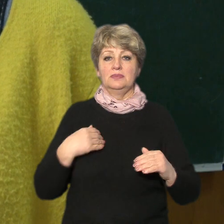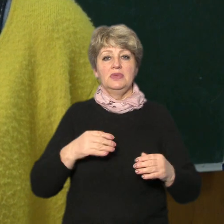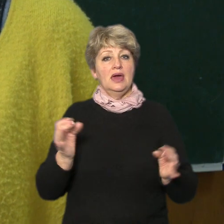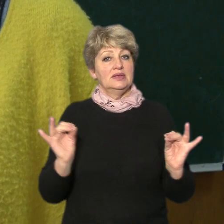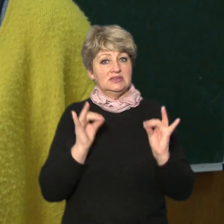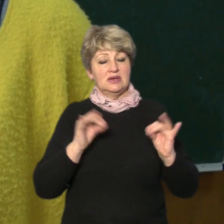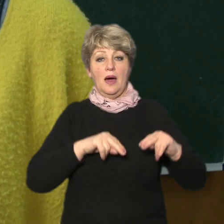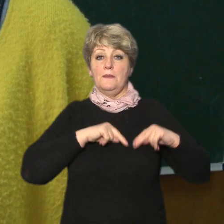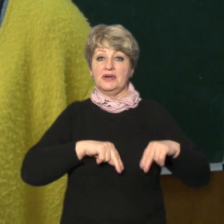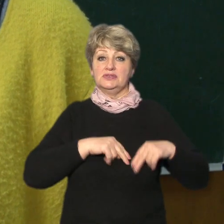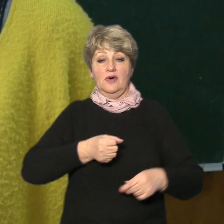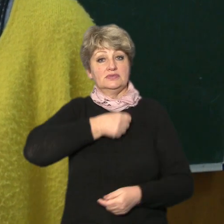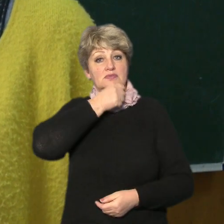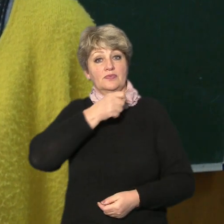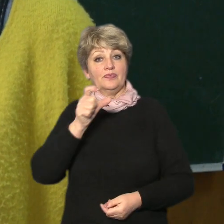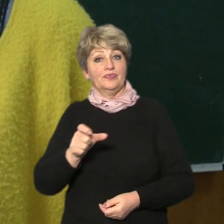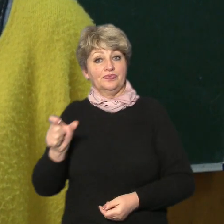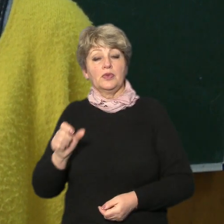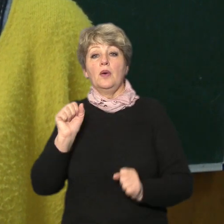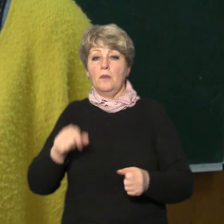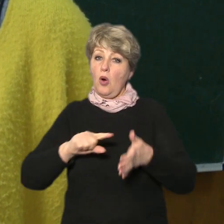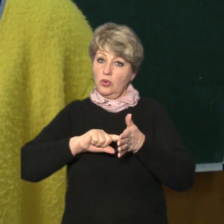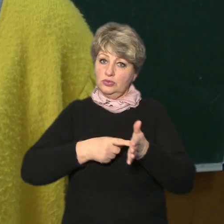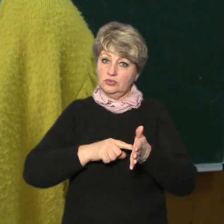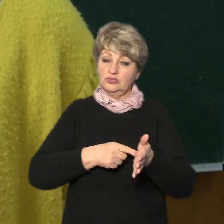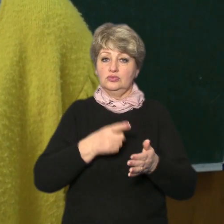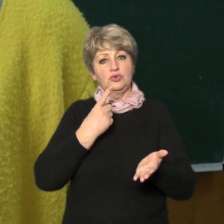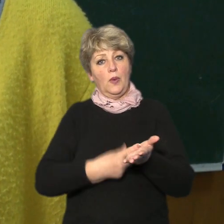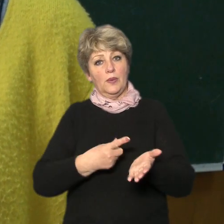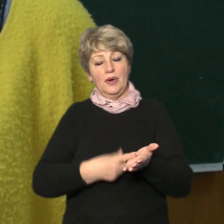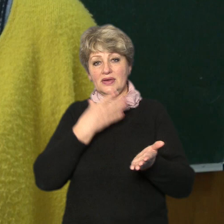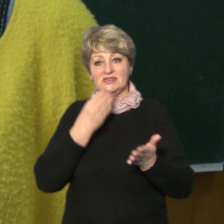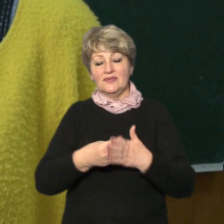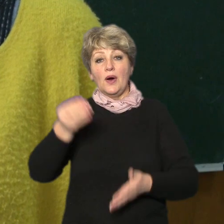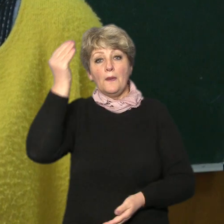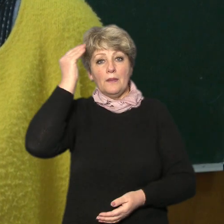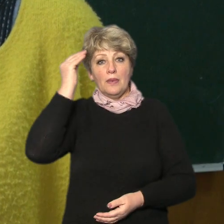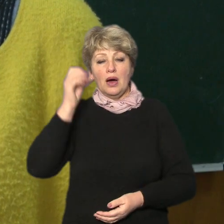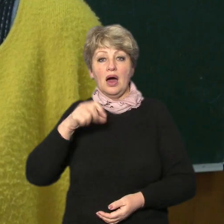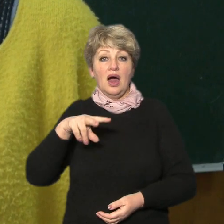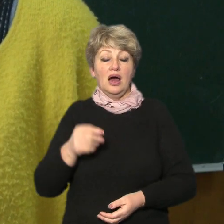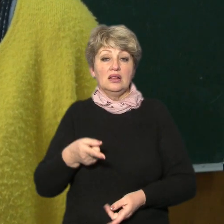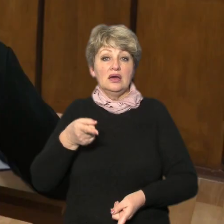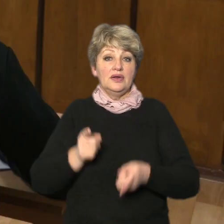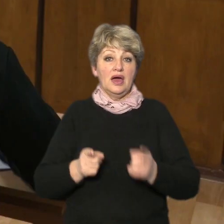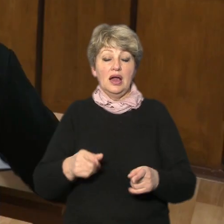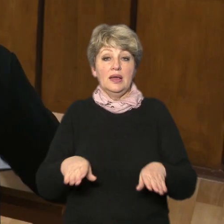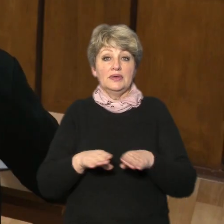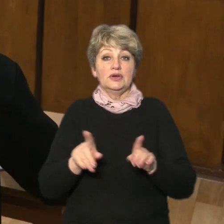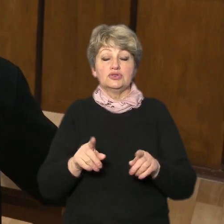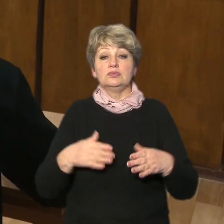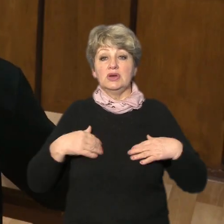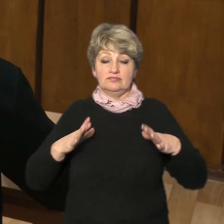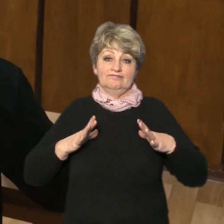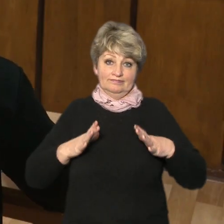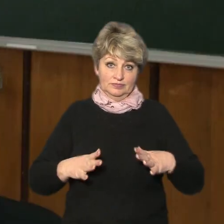цікаво вони вже дорослі вони можуть відстоювати свою думку але такі реалії що мусим працювати ось так зі слів Оксани